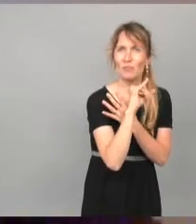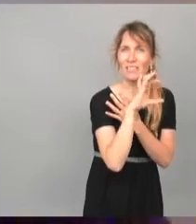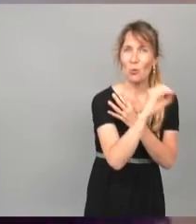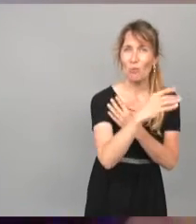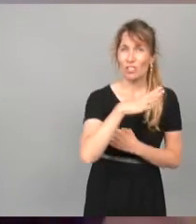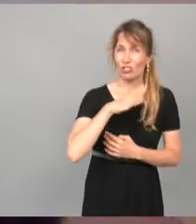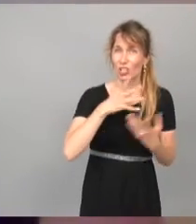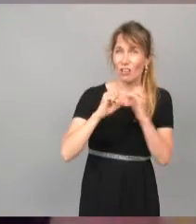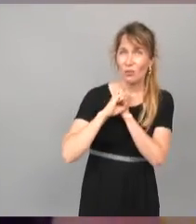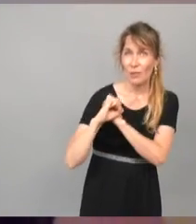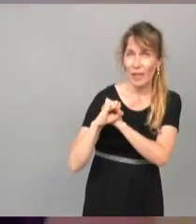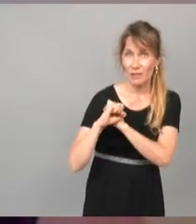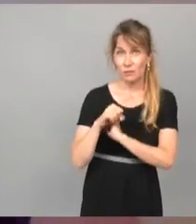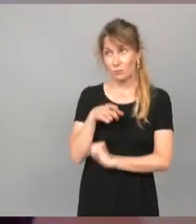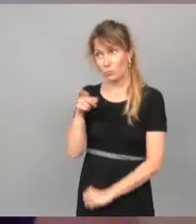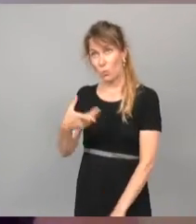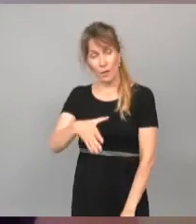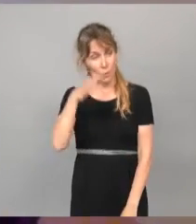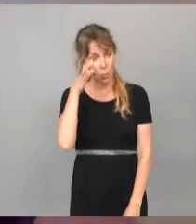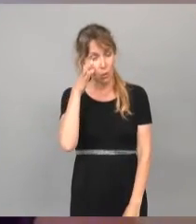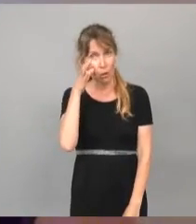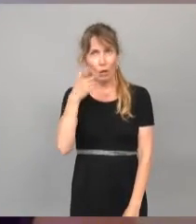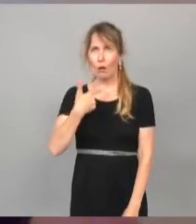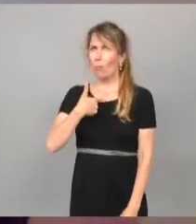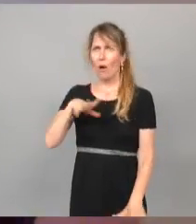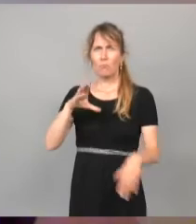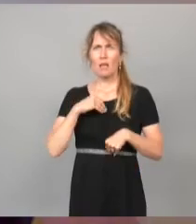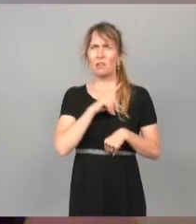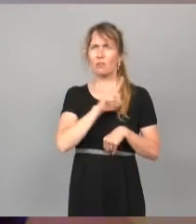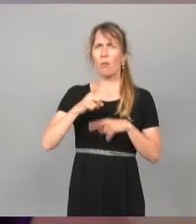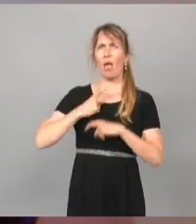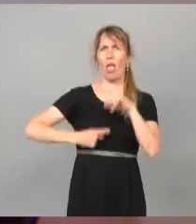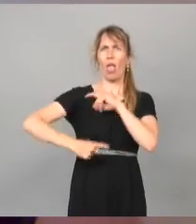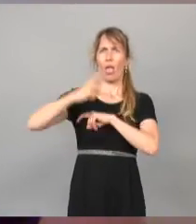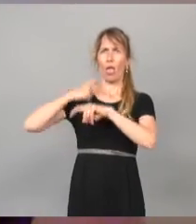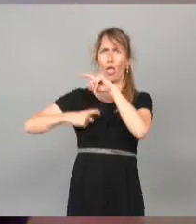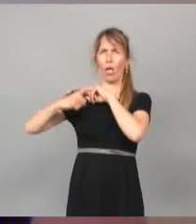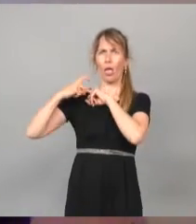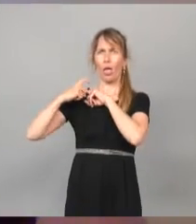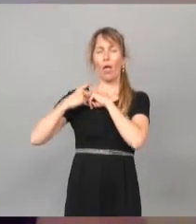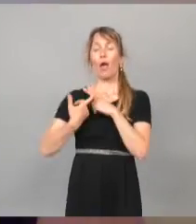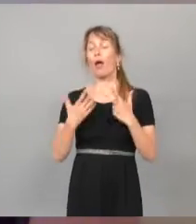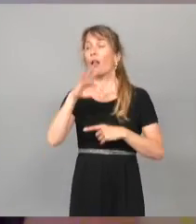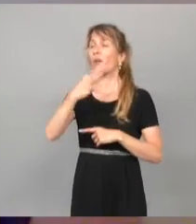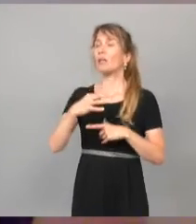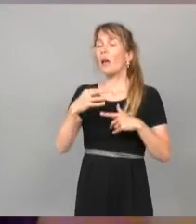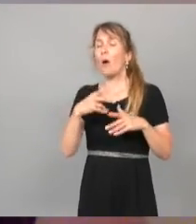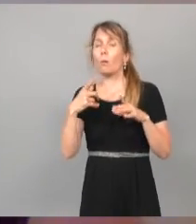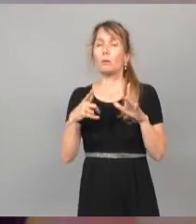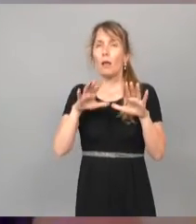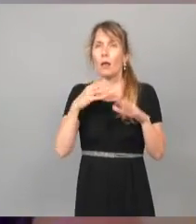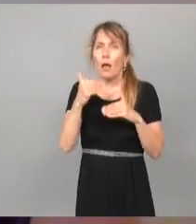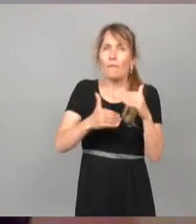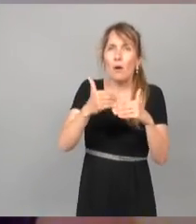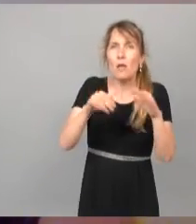Nous ne pouvons évidemment pas nous résigner à un tel recul, à force d'avancer lentement, parce qu'il ne faut pas aller vite, nous dit-on